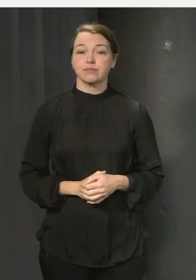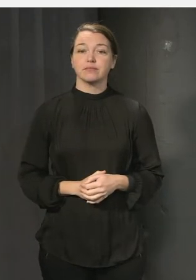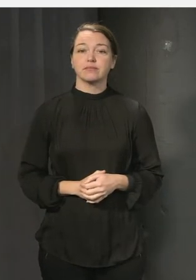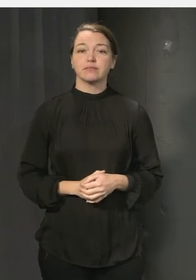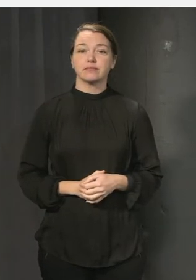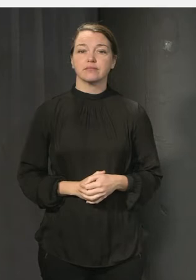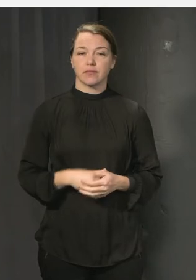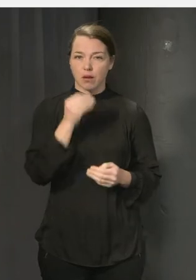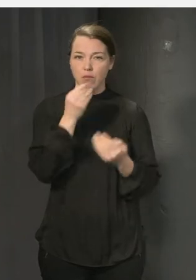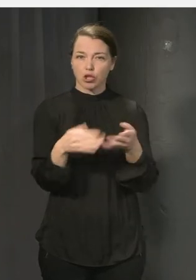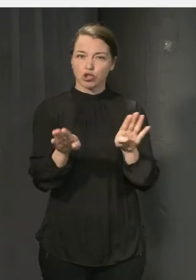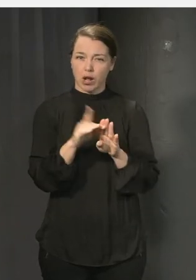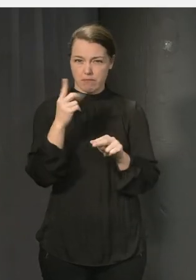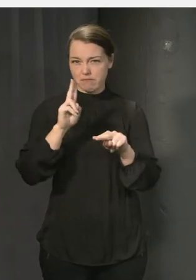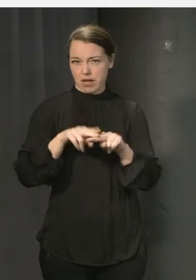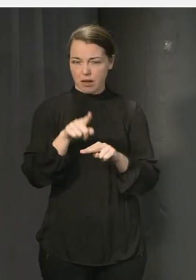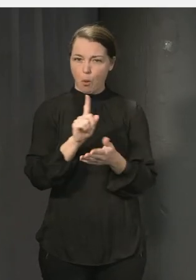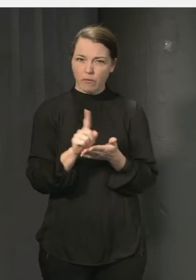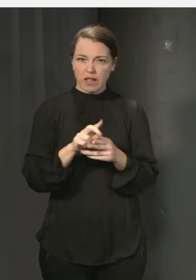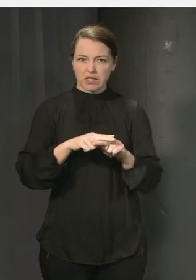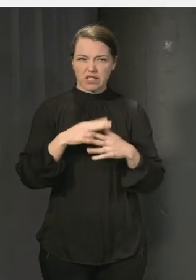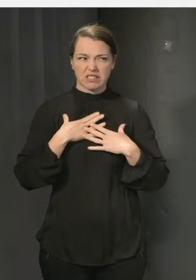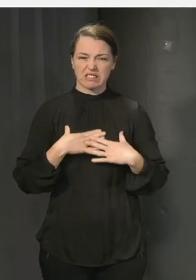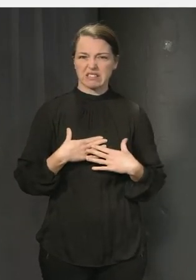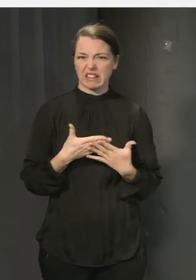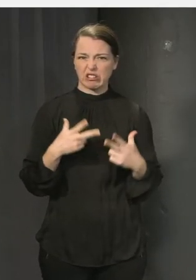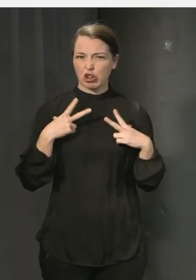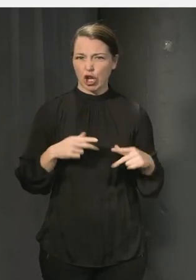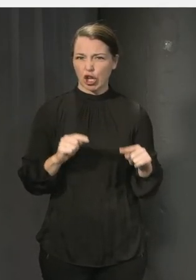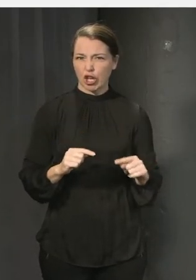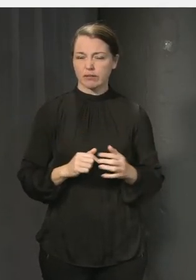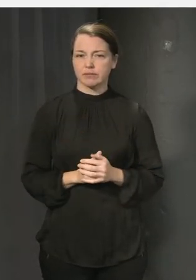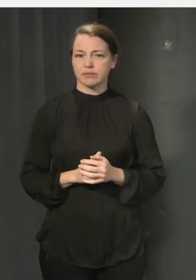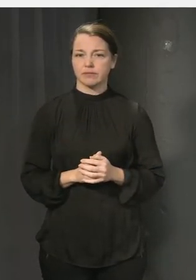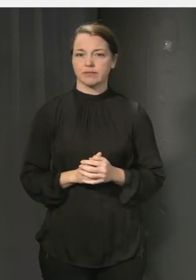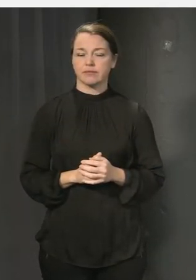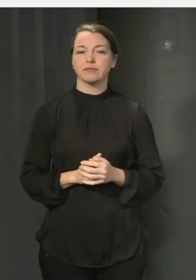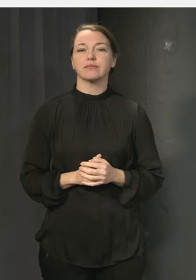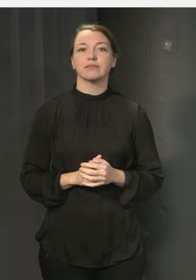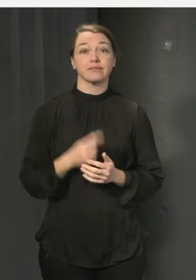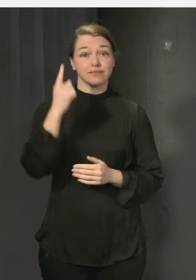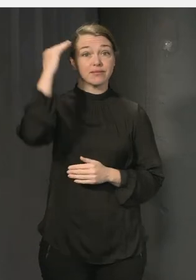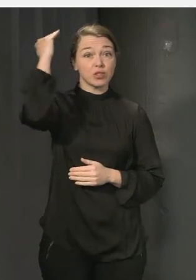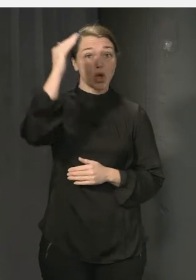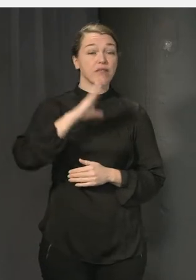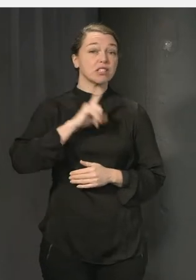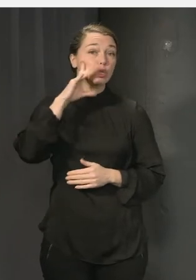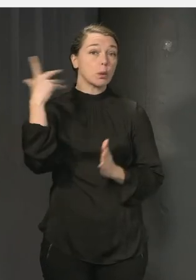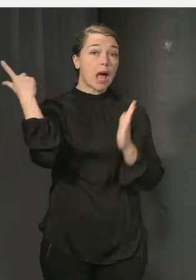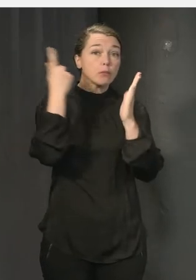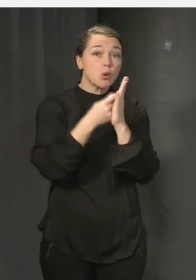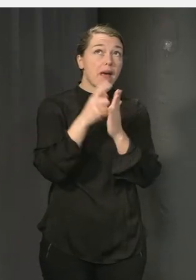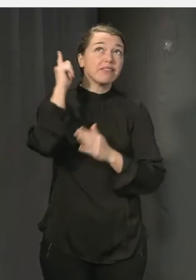Matsalar till exempel är en plats där det ofta kan upplevas otryggt. I taket så ser vi till exempel ljudabsorbenter.